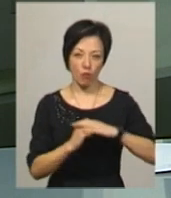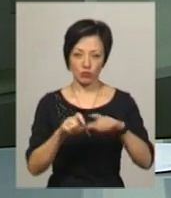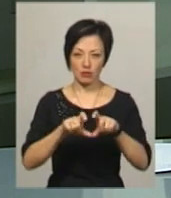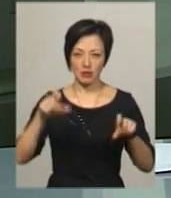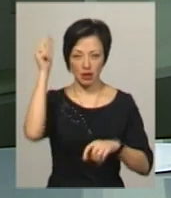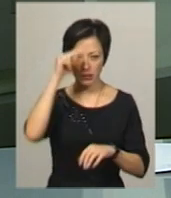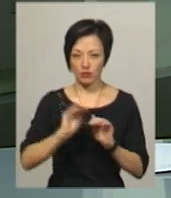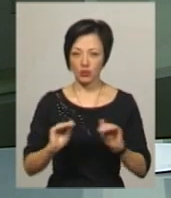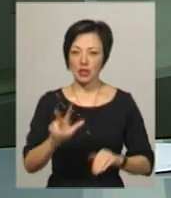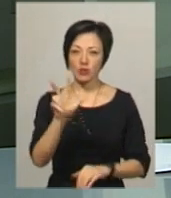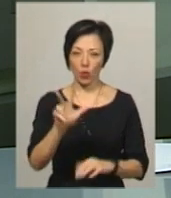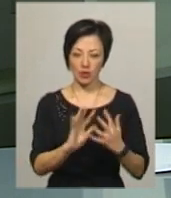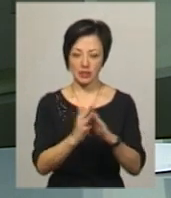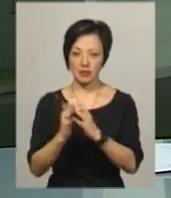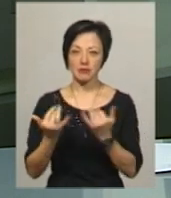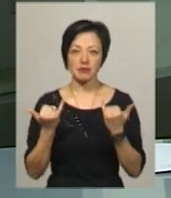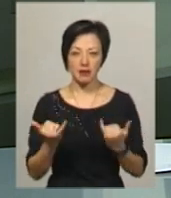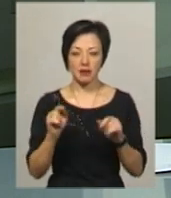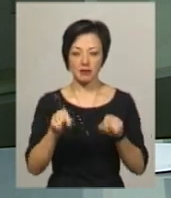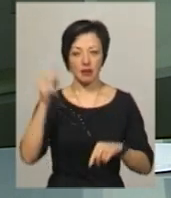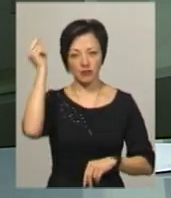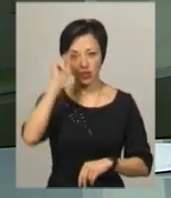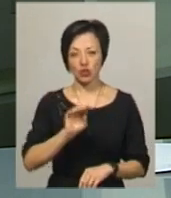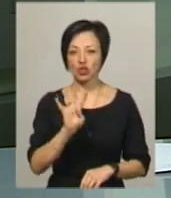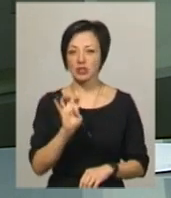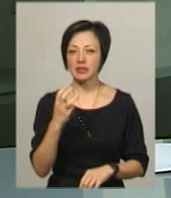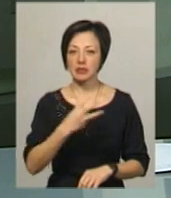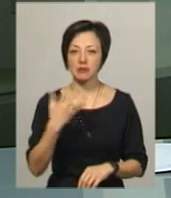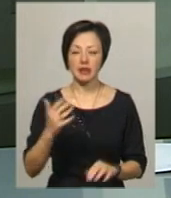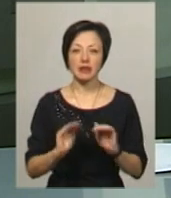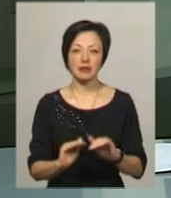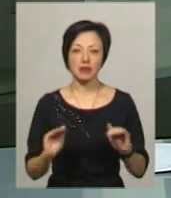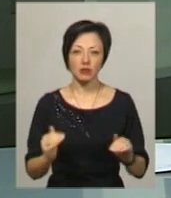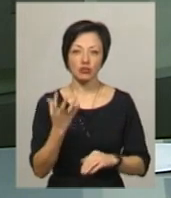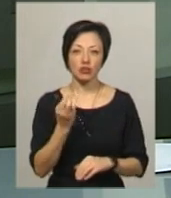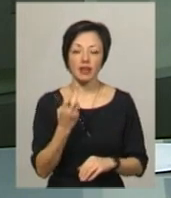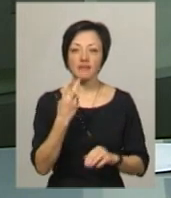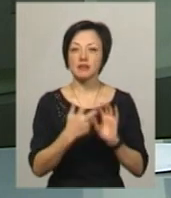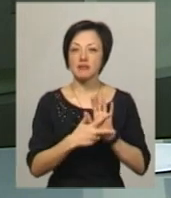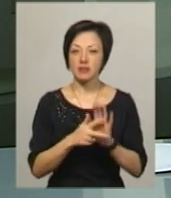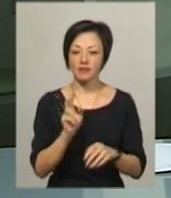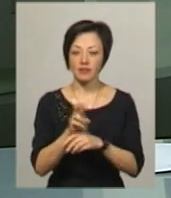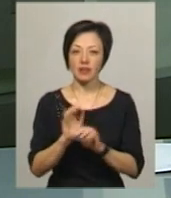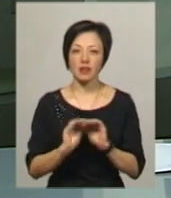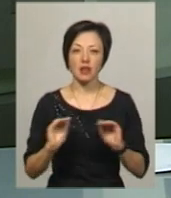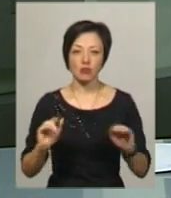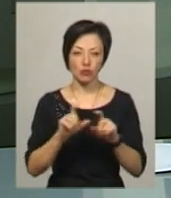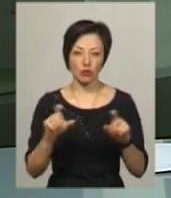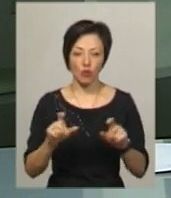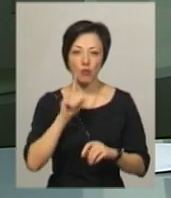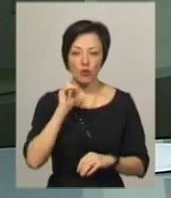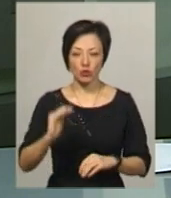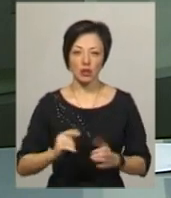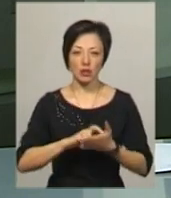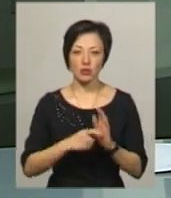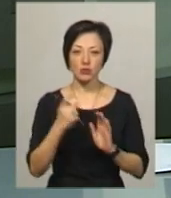закладом для учнів трьох сіл. Зараз у ліцеї навчається 435 дітей. Ще 208 відвідують дитячий садок. У молодших